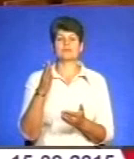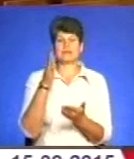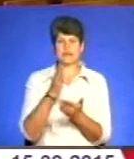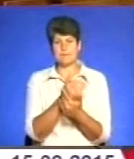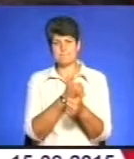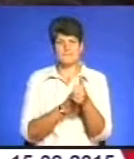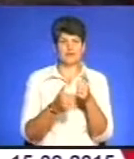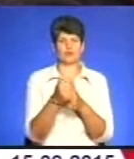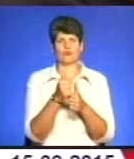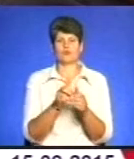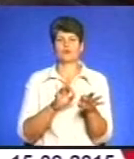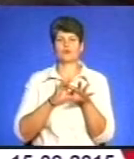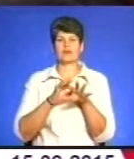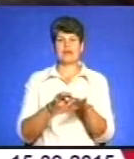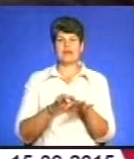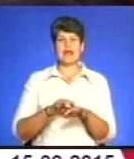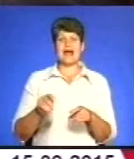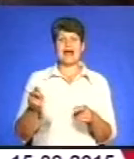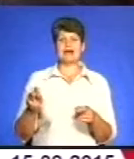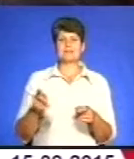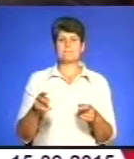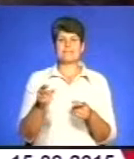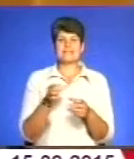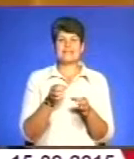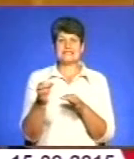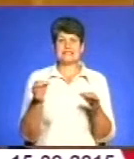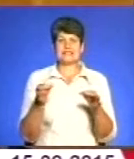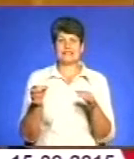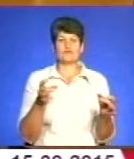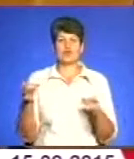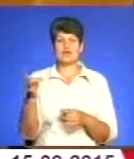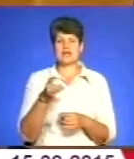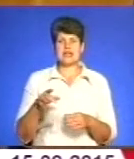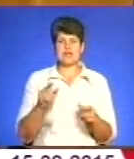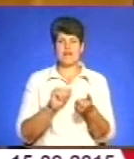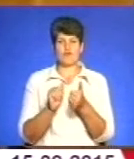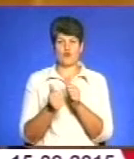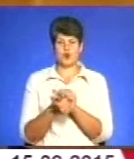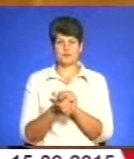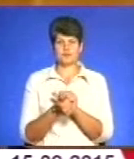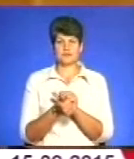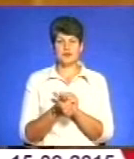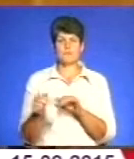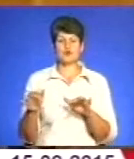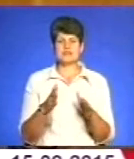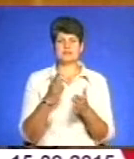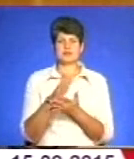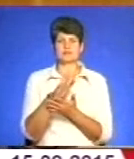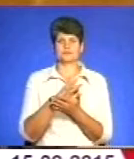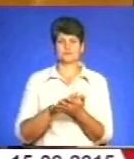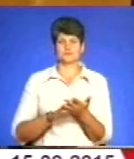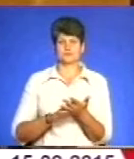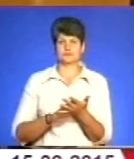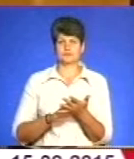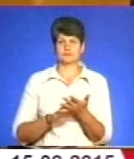передовою у втіленні адміністративно-територіальної реформи. Процес створення в'єднаних територіальних громад має продовжуватися.